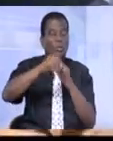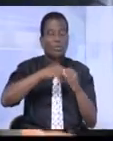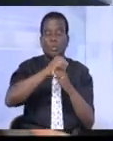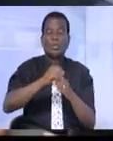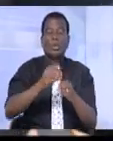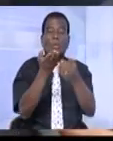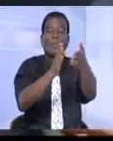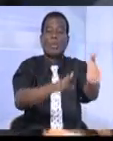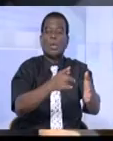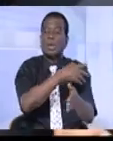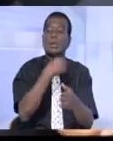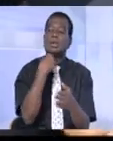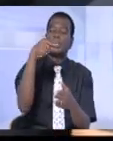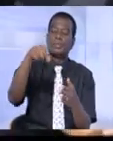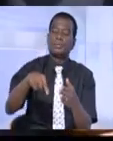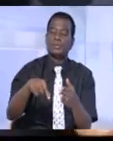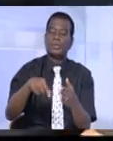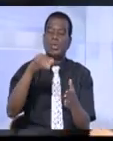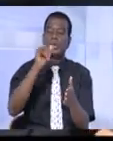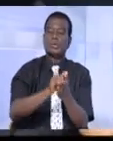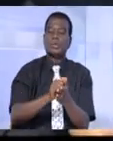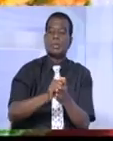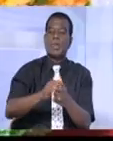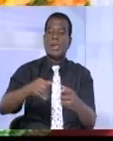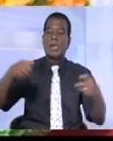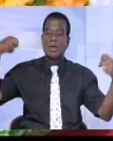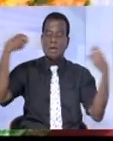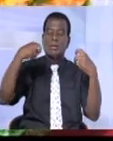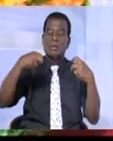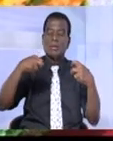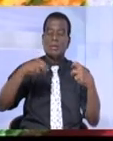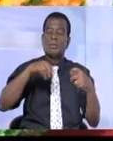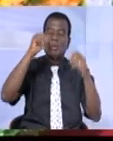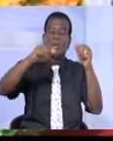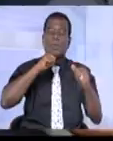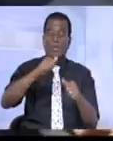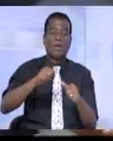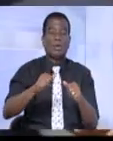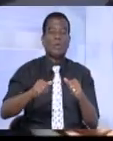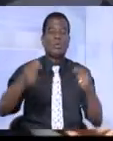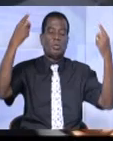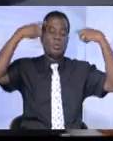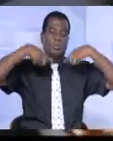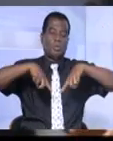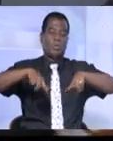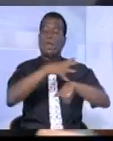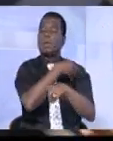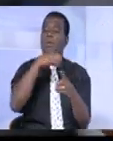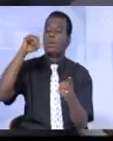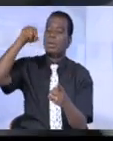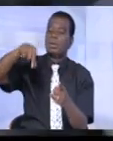dire que cet attentat odieux ne va pas nous décourager. Et que